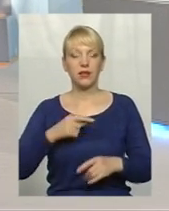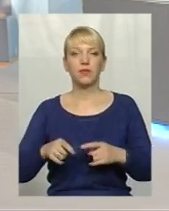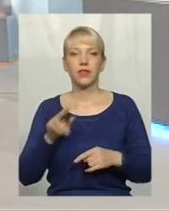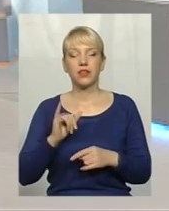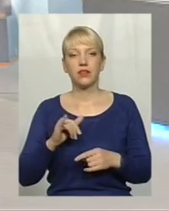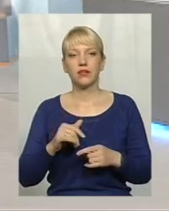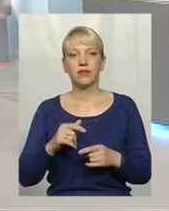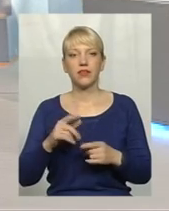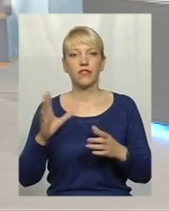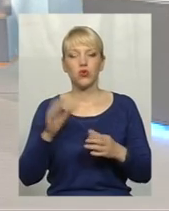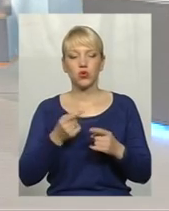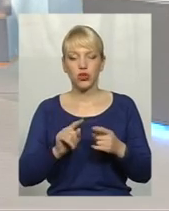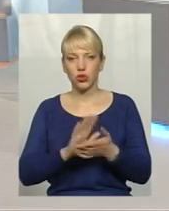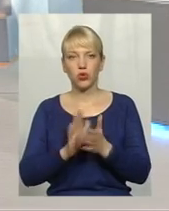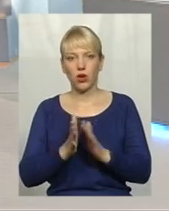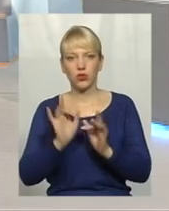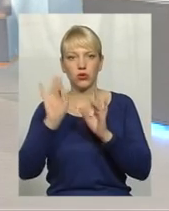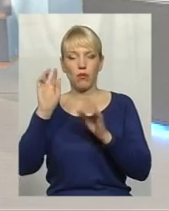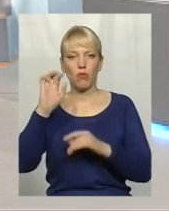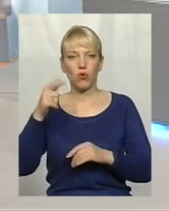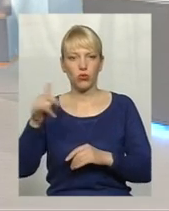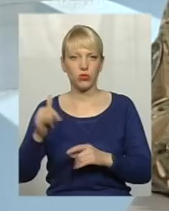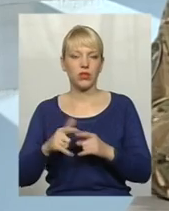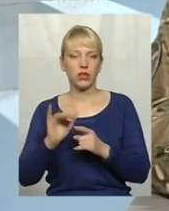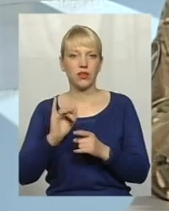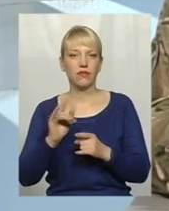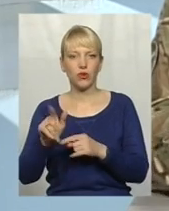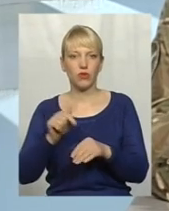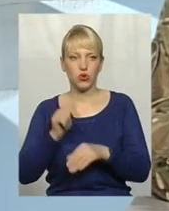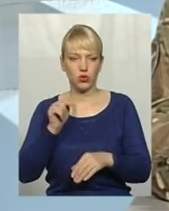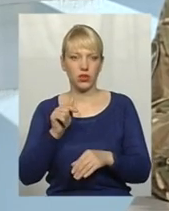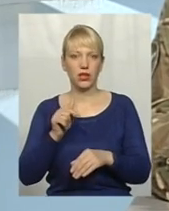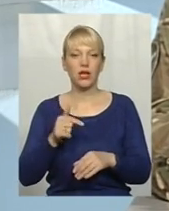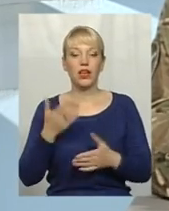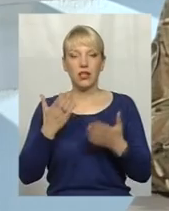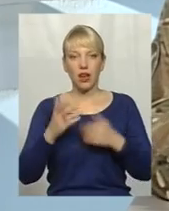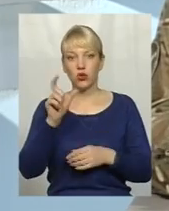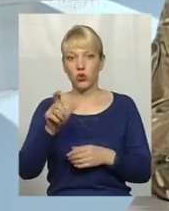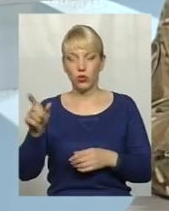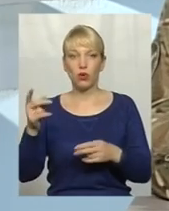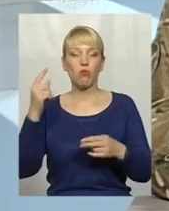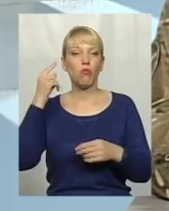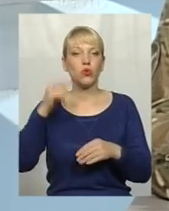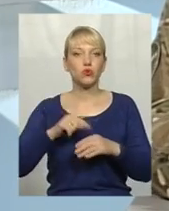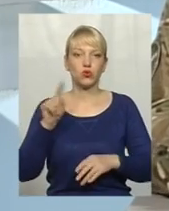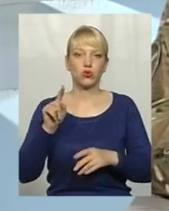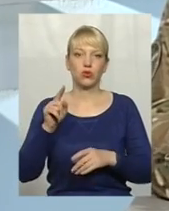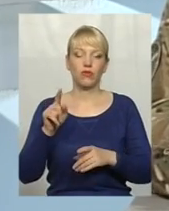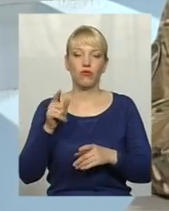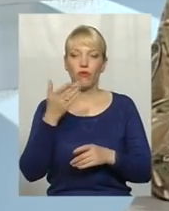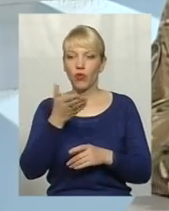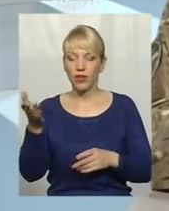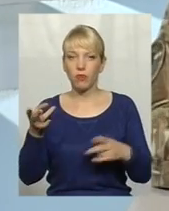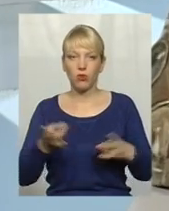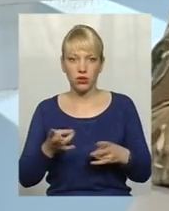Бога, розумієте, і легше. Якщо вони почують, що вони потрібні, набагато буде легше. Якщо ні,